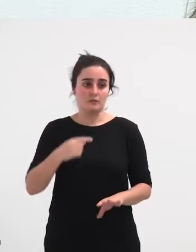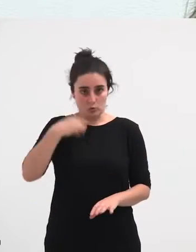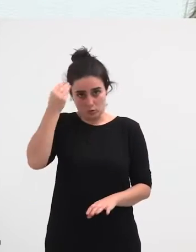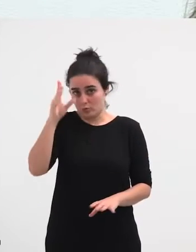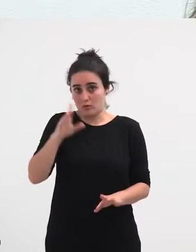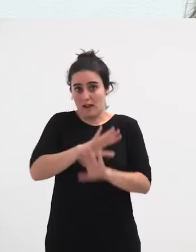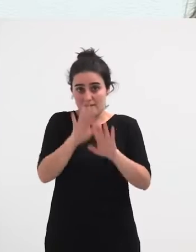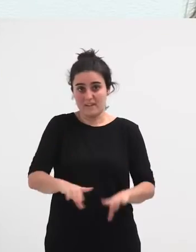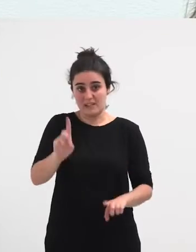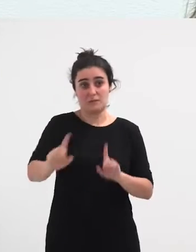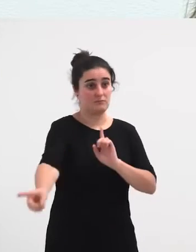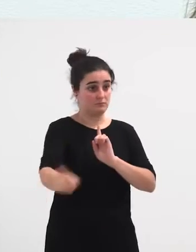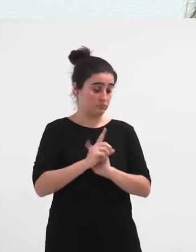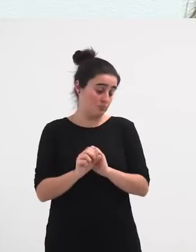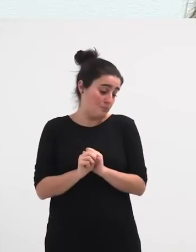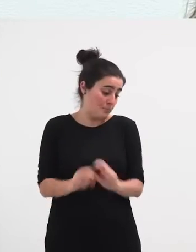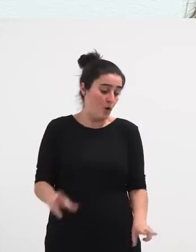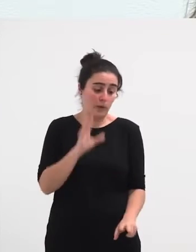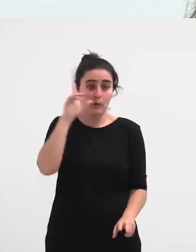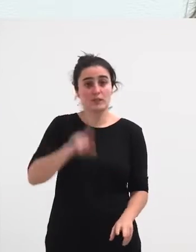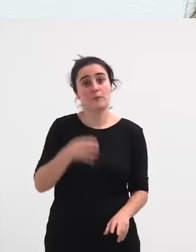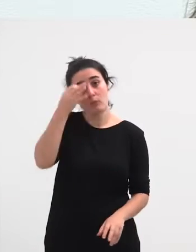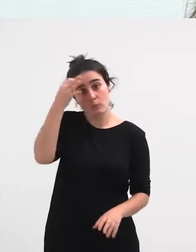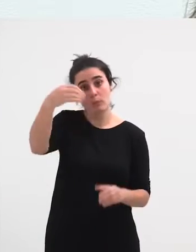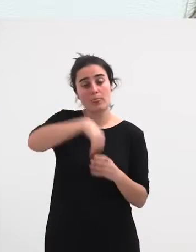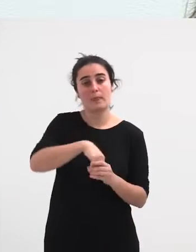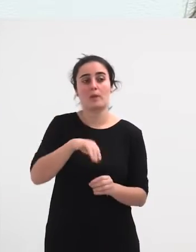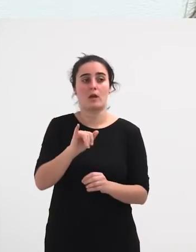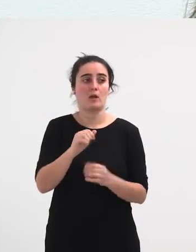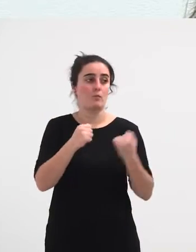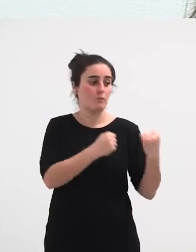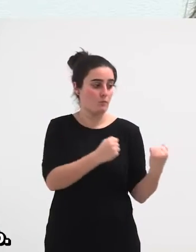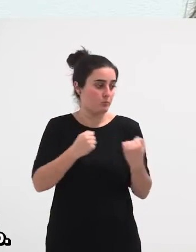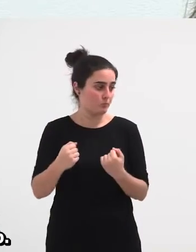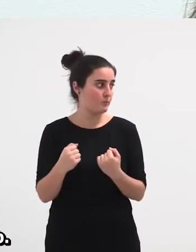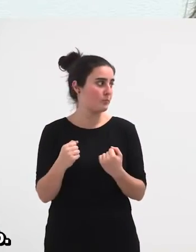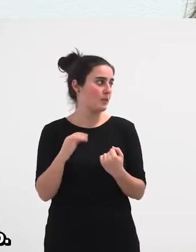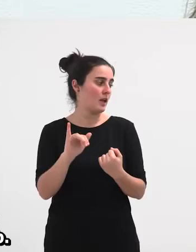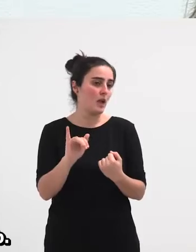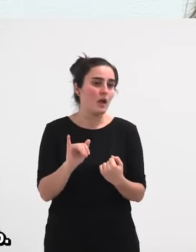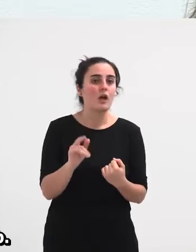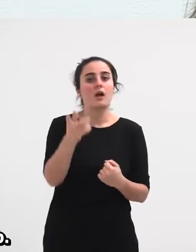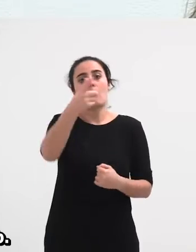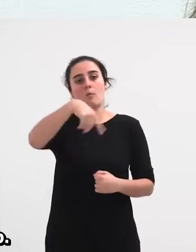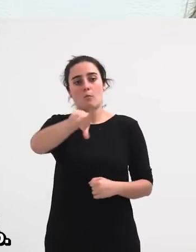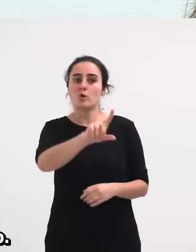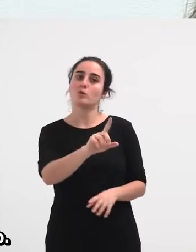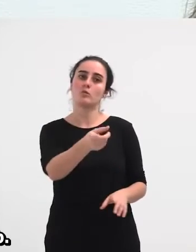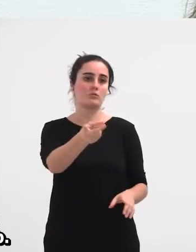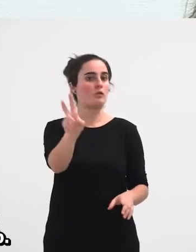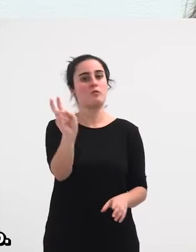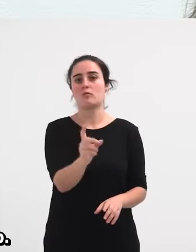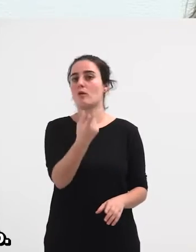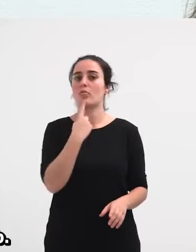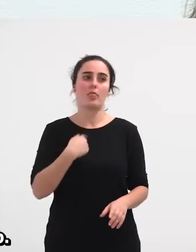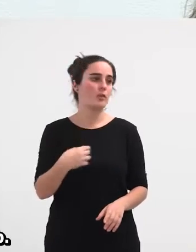kontraproduzentea izango litzateke, zeren gainera errietan ere bai, instituzioekin, daukate, zubek, ezarete torriko guri esatela nolain